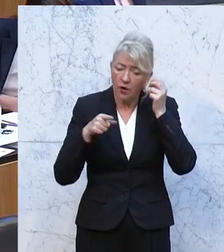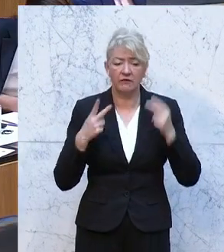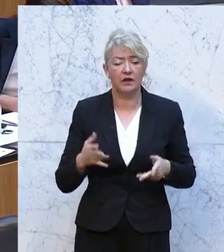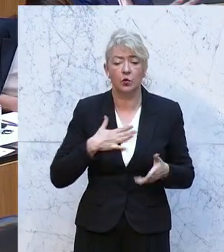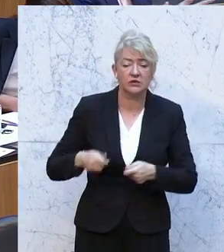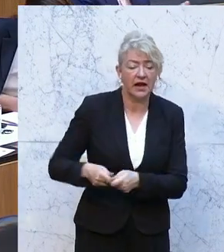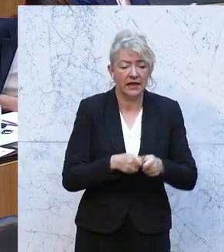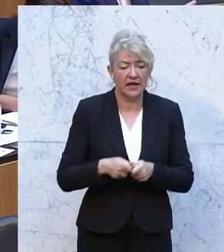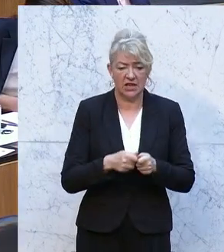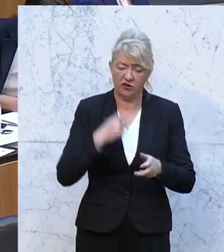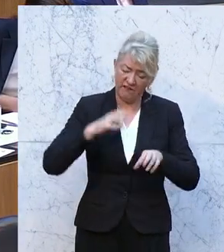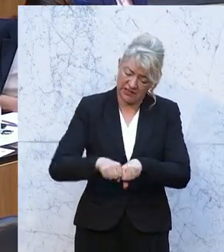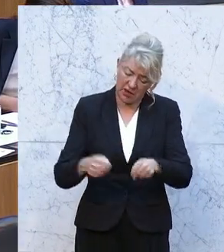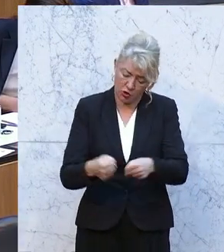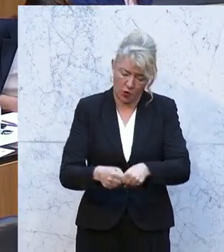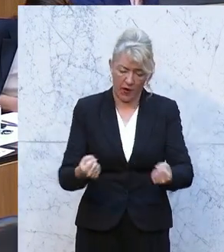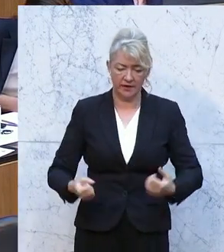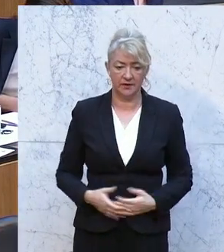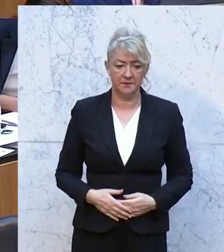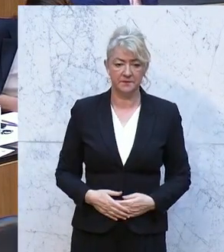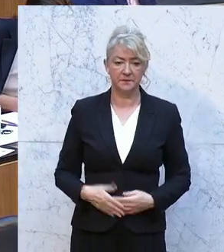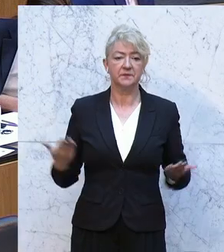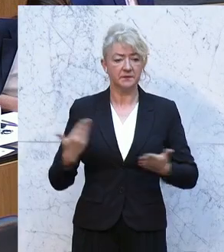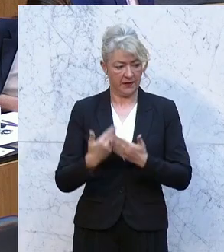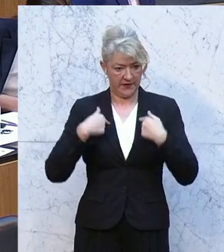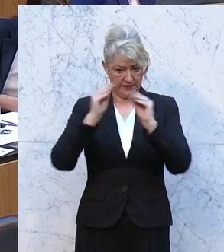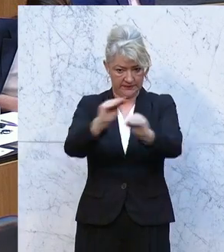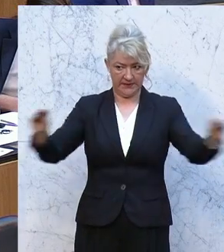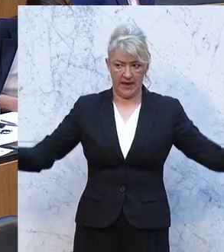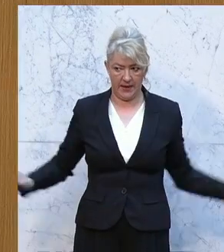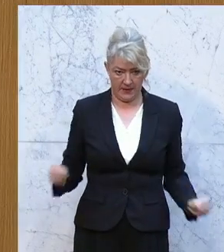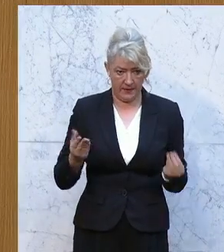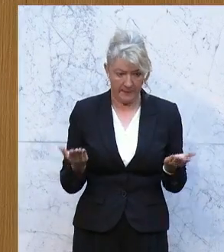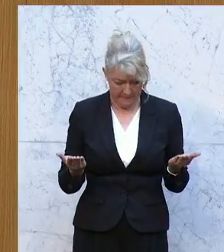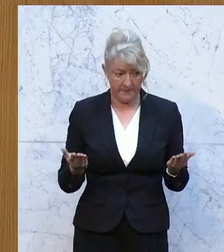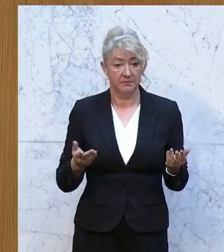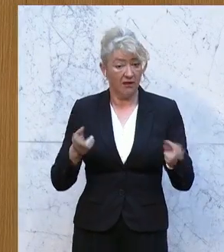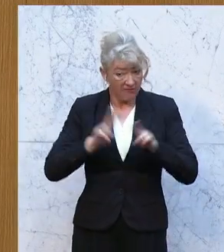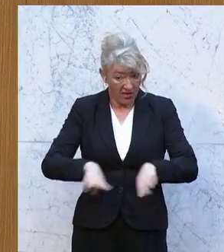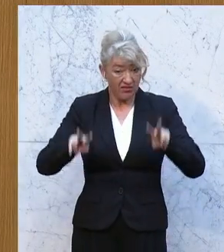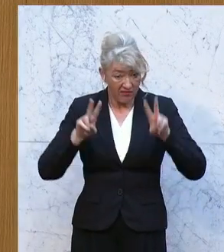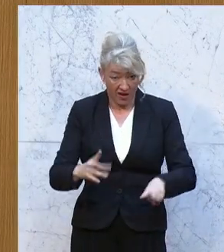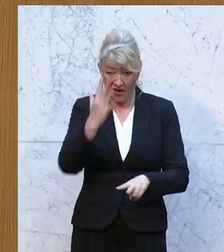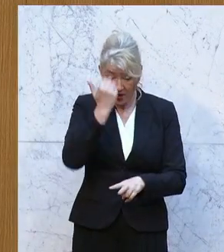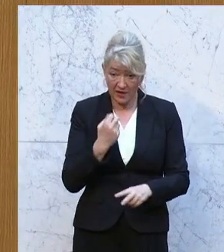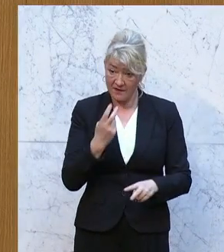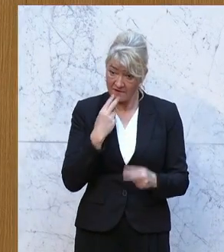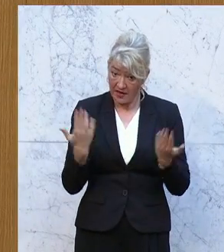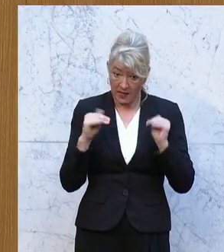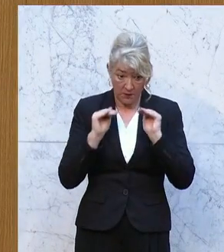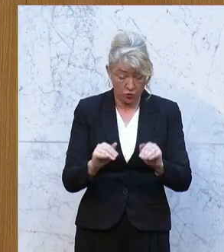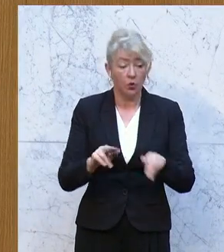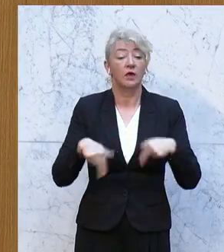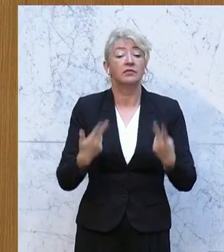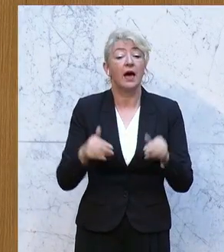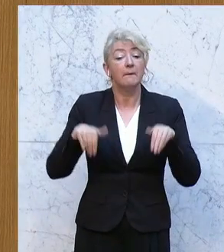Gesellschaft zu zerstören. Und daher sage ich Ihnen, meine Damen und Herren, wenn Sie tatsächlich Klimaschutz wollen, dann müssen Sie das